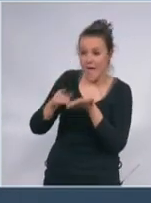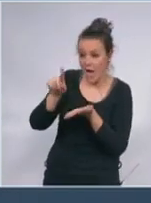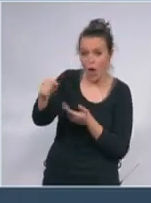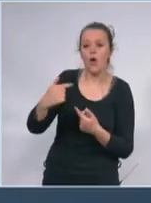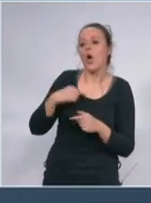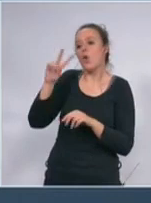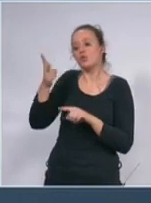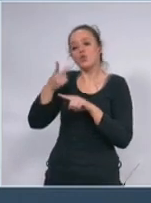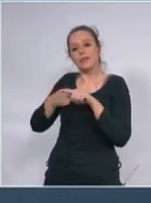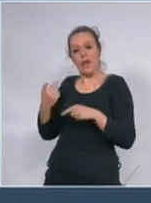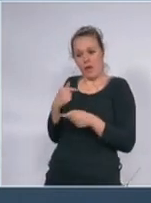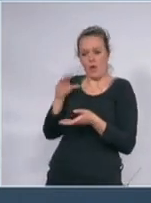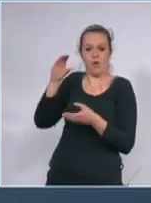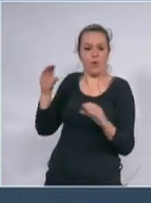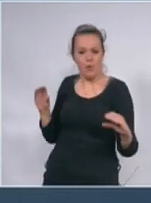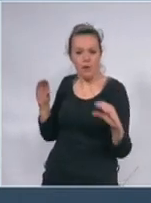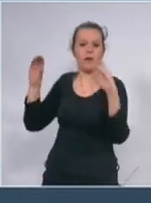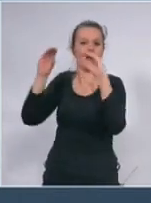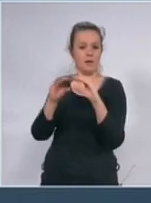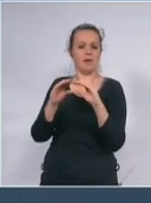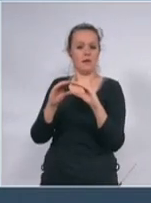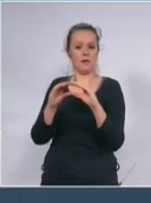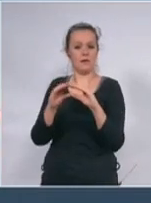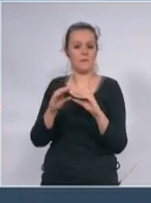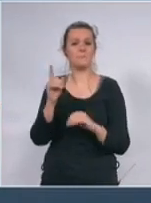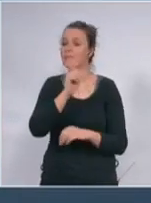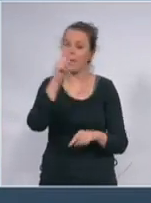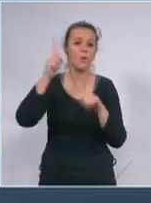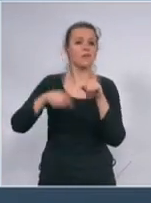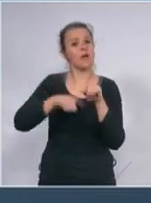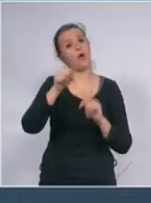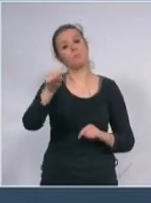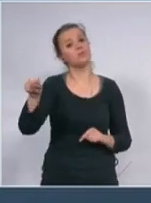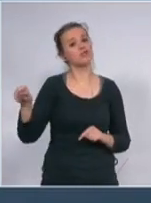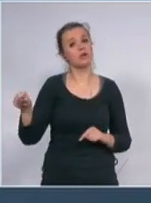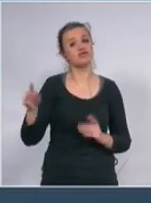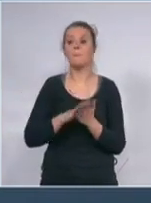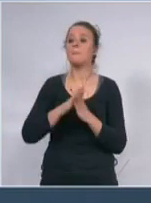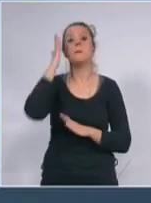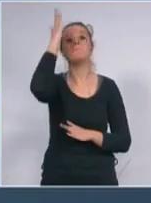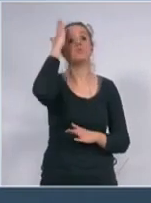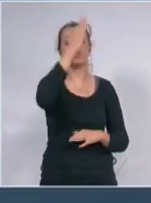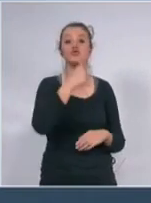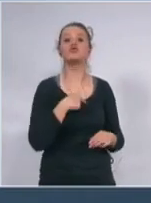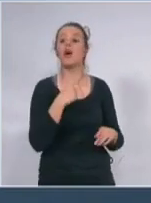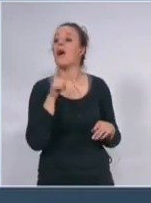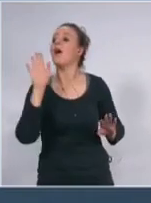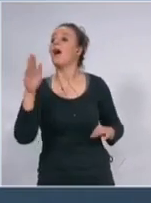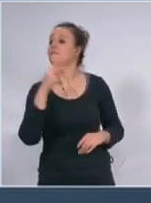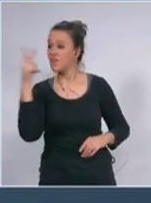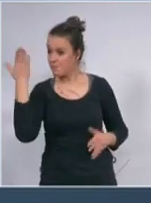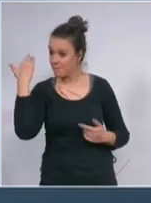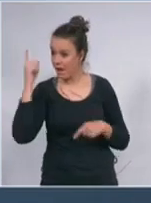nemojte da otpuštate ljude nemojte da otpuštate ljude jer po tome će vas i država ceniti u budućnosti i uzimati vaše referenci